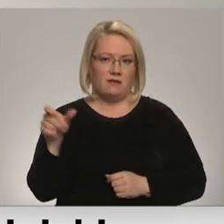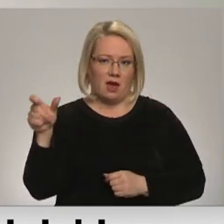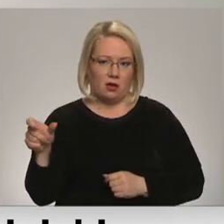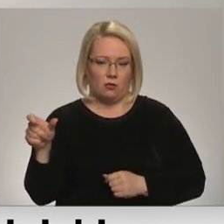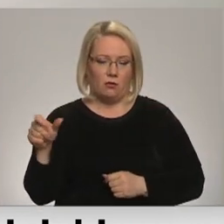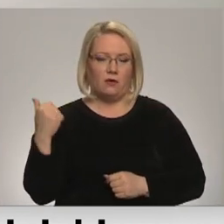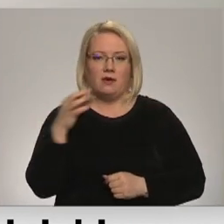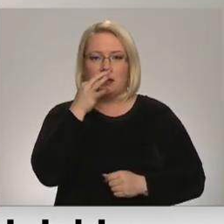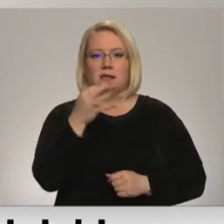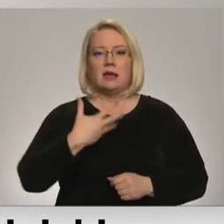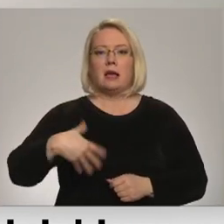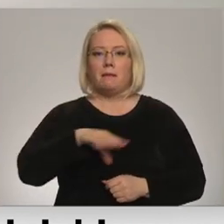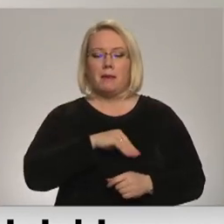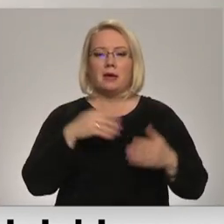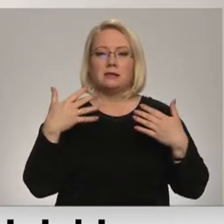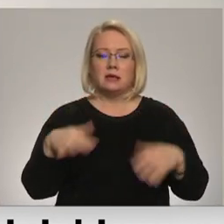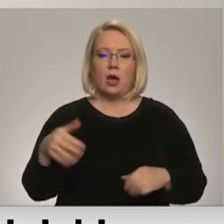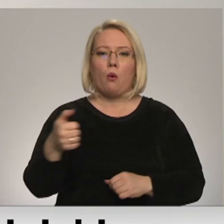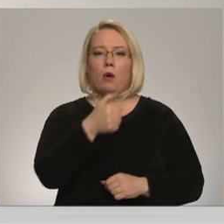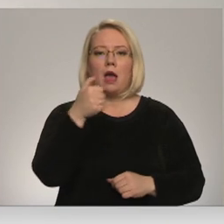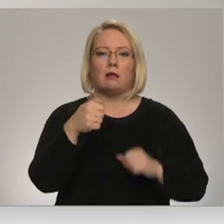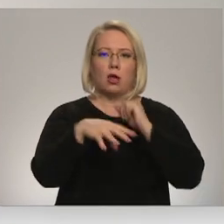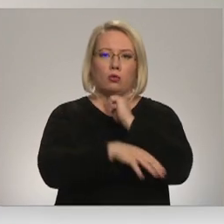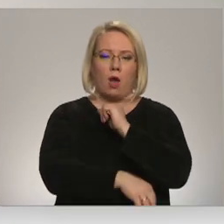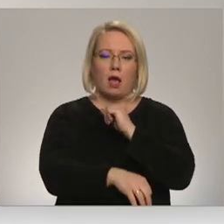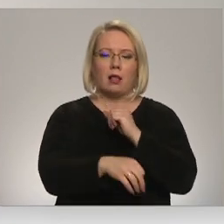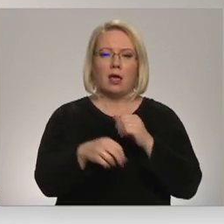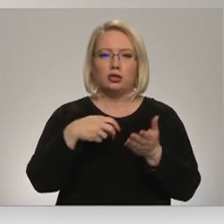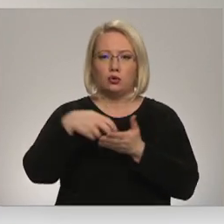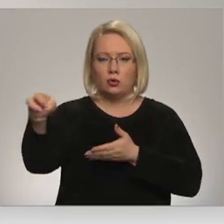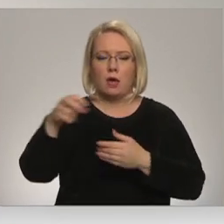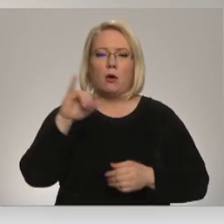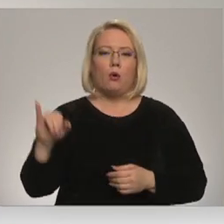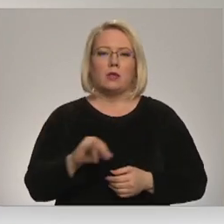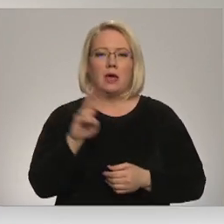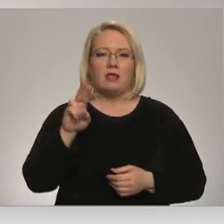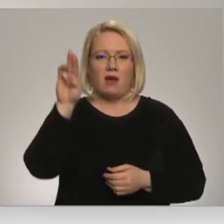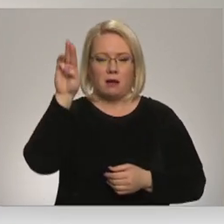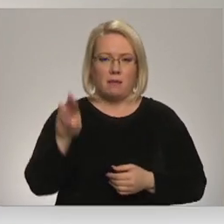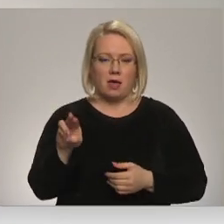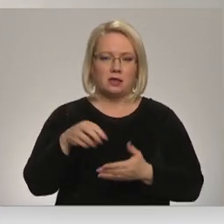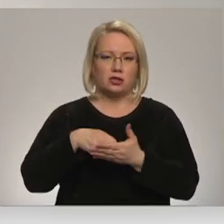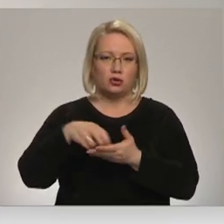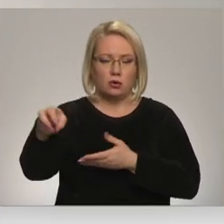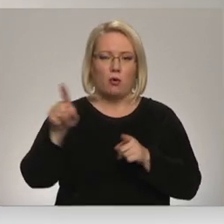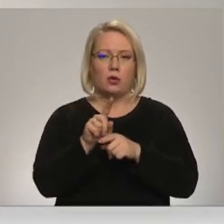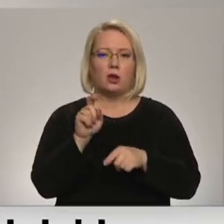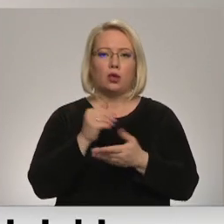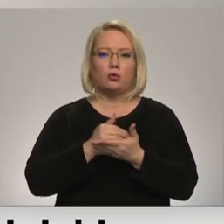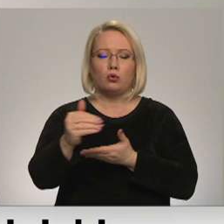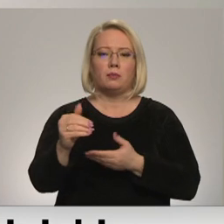Mēs jau gada nogalē sūtījām, arī janvāra mēnesī, un turpināsim sūtīt turpināk